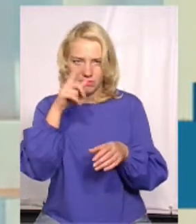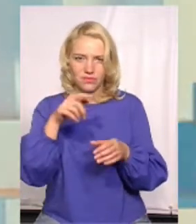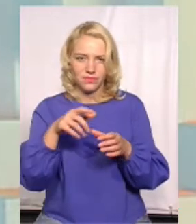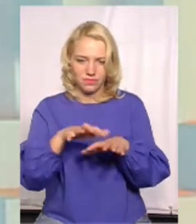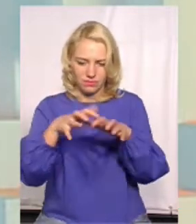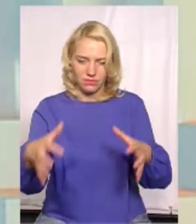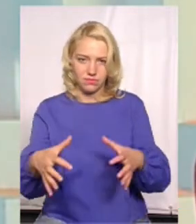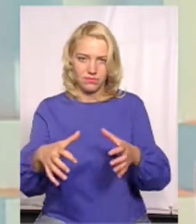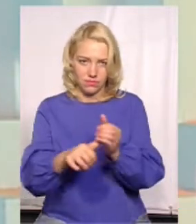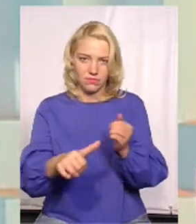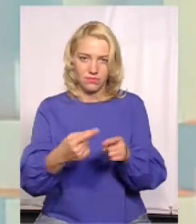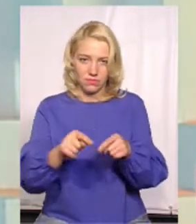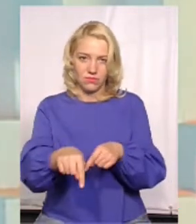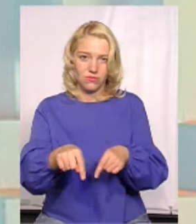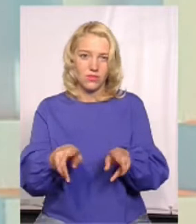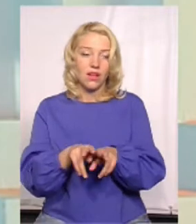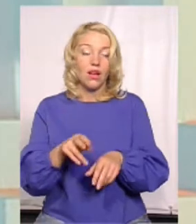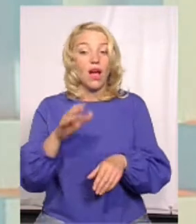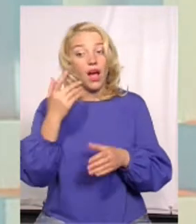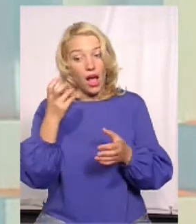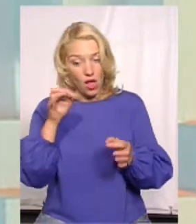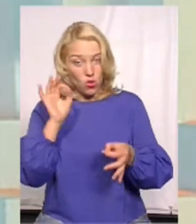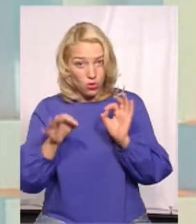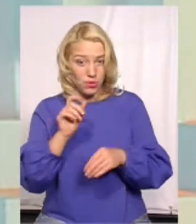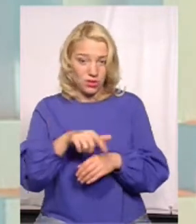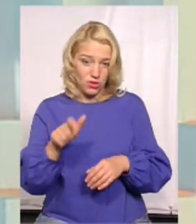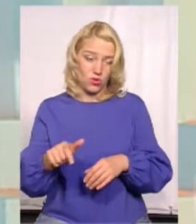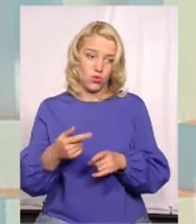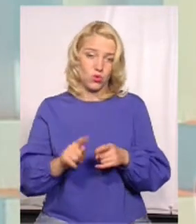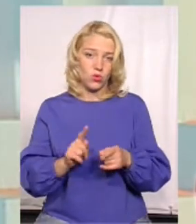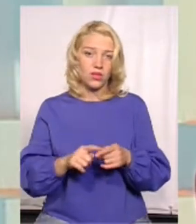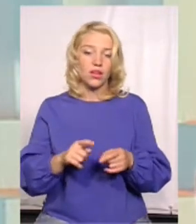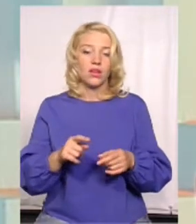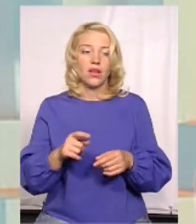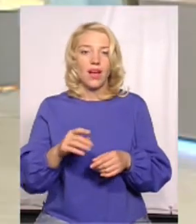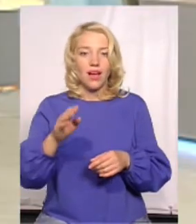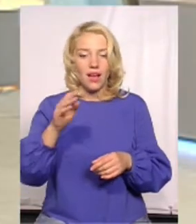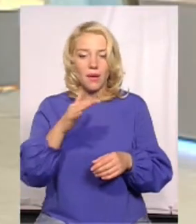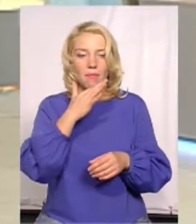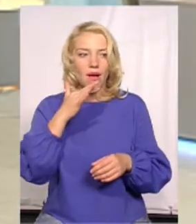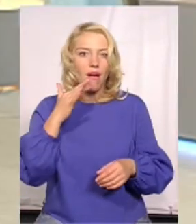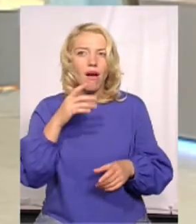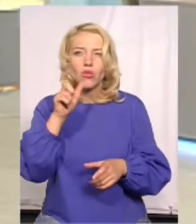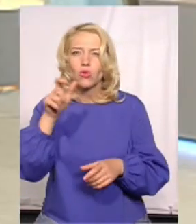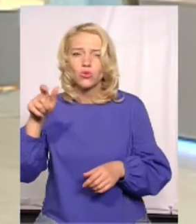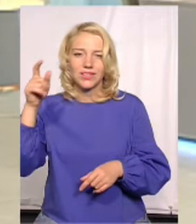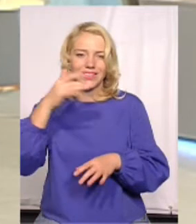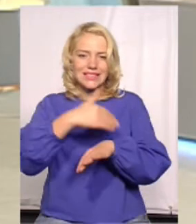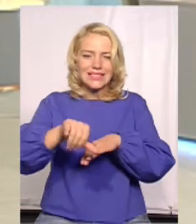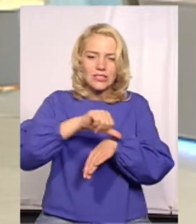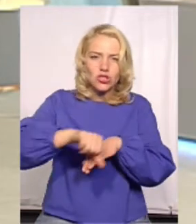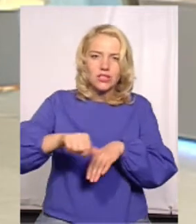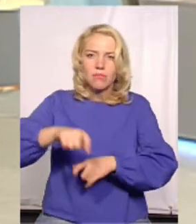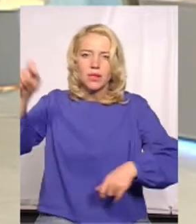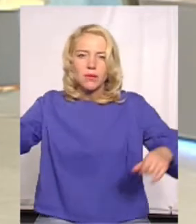містом. Вони приїжджають до нас щось побачити, щось дізнатися. Закоплюються з цими шлябурами Мазара. Так, познайомитися, з чимось цікавим вони хочуть